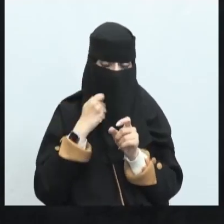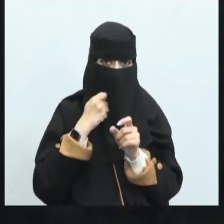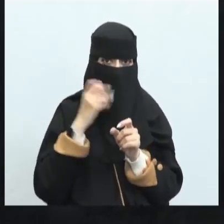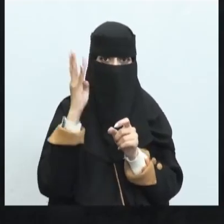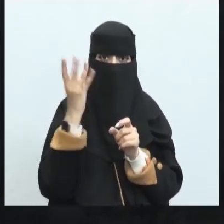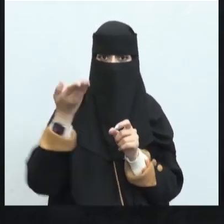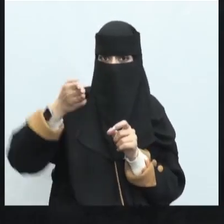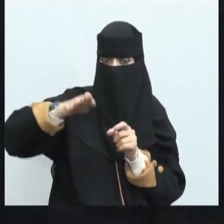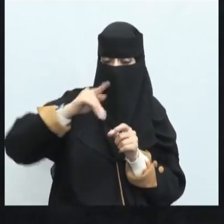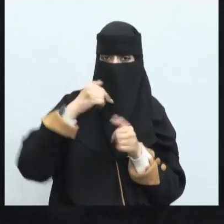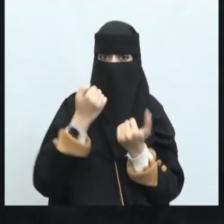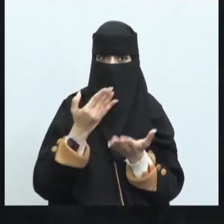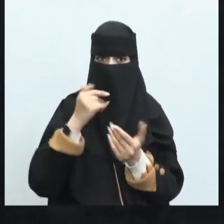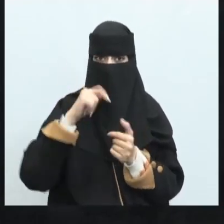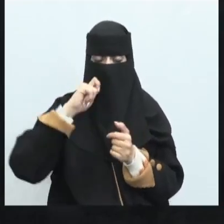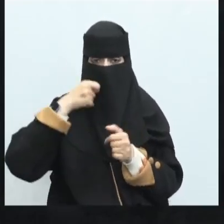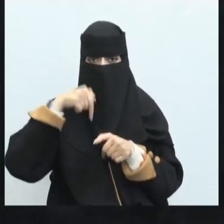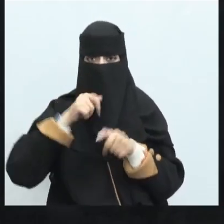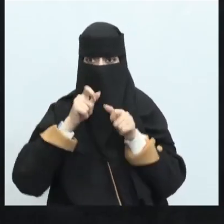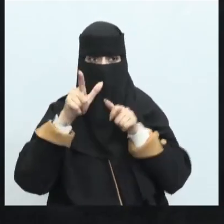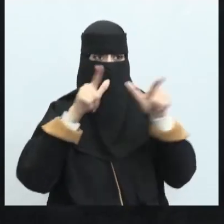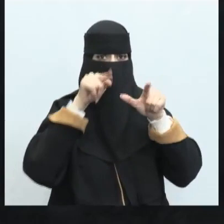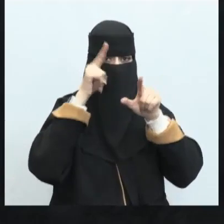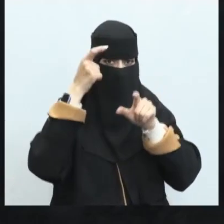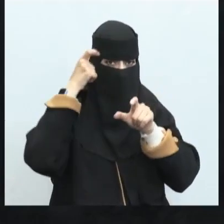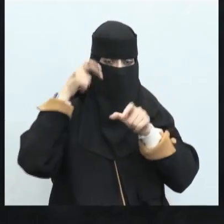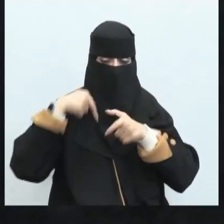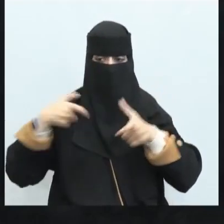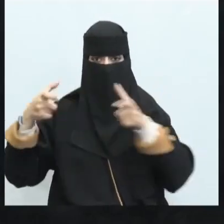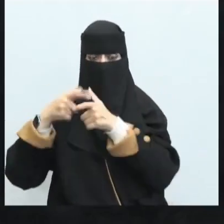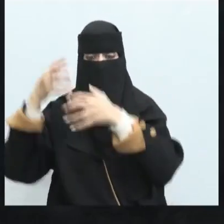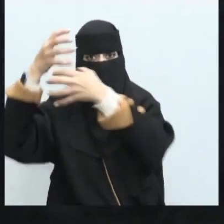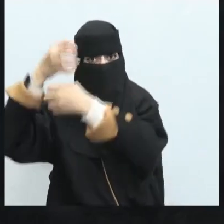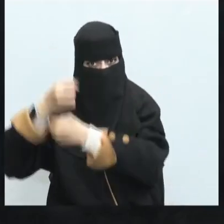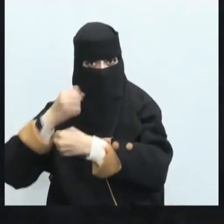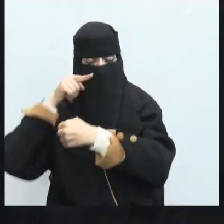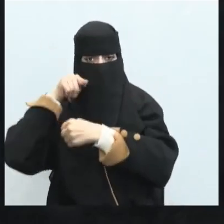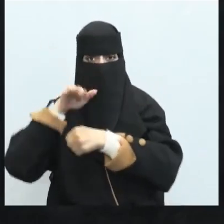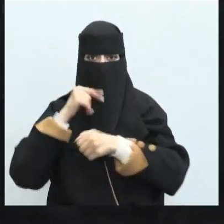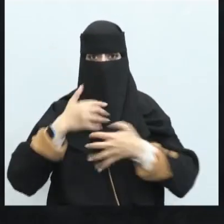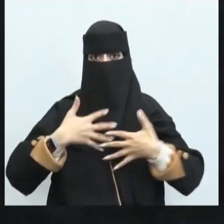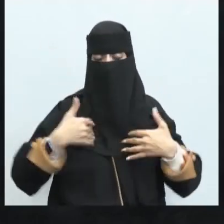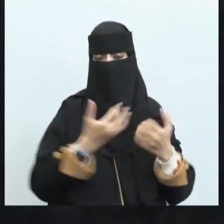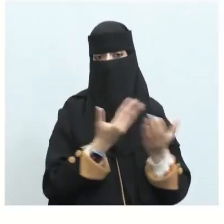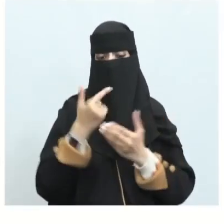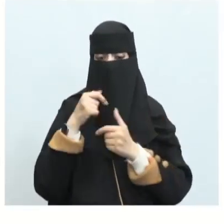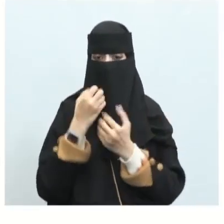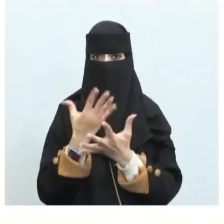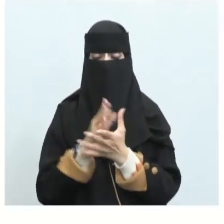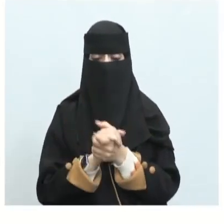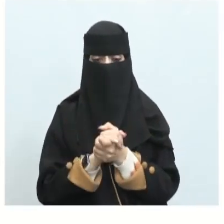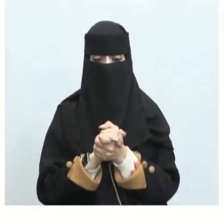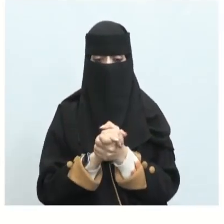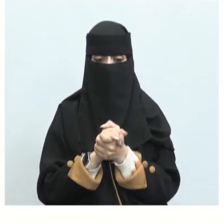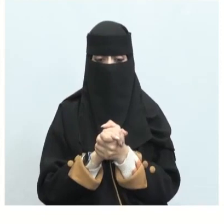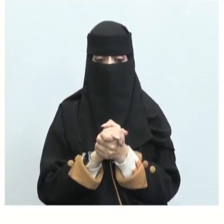فأنها أيضا تستنجد بنا وتعرف أننا سنحميها وأننا استطيع أن نجلب لها السعادة والحياة الجميلة